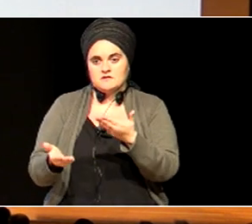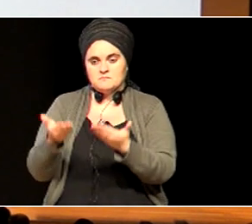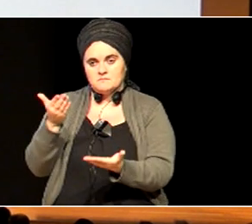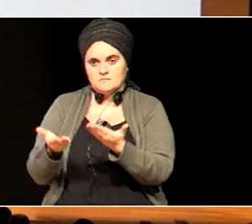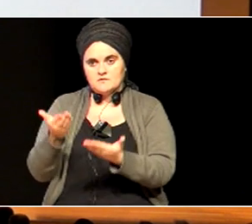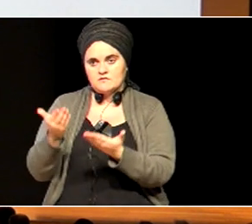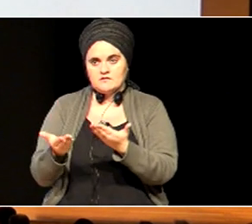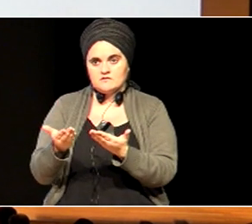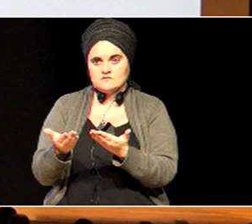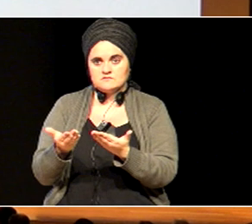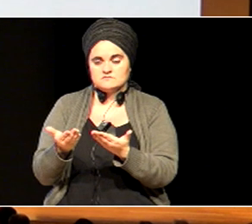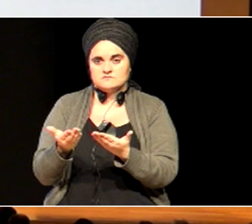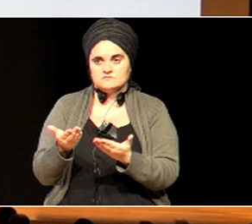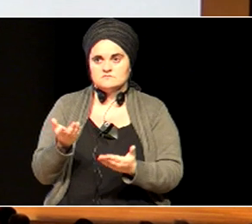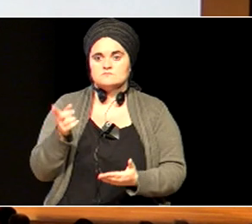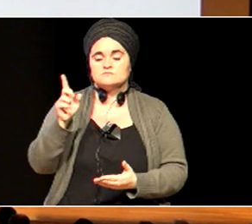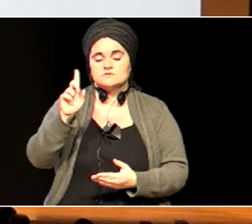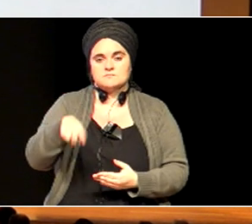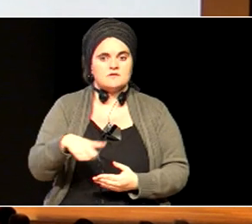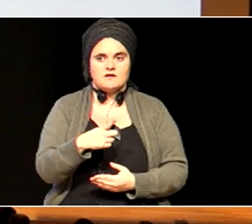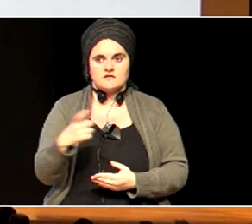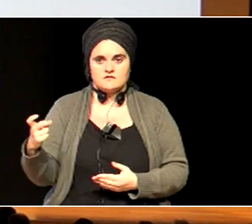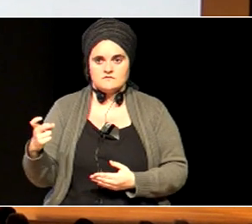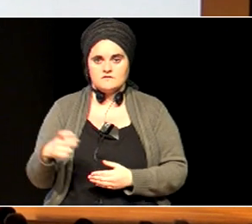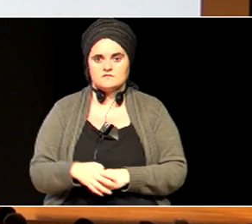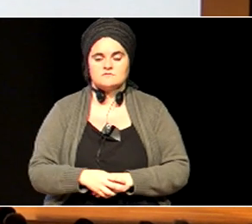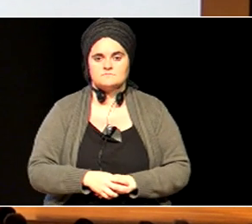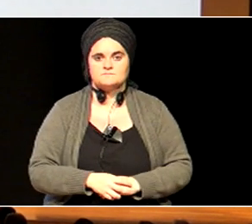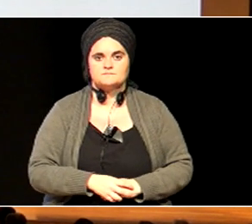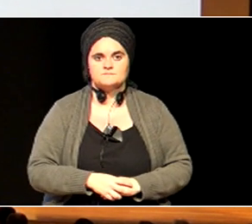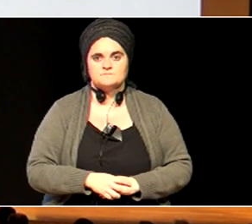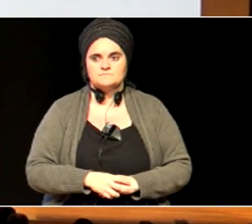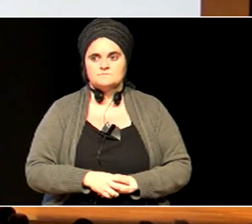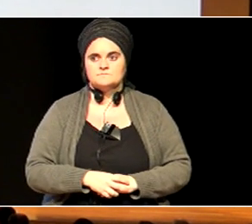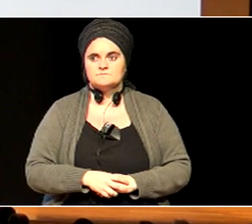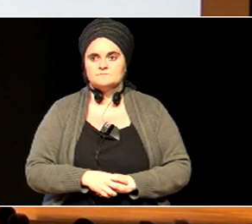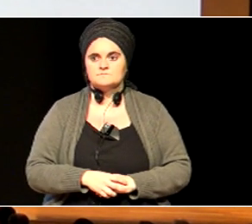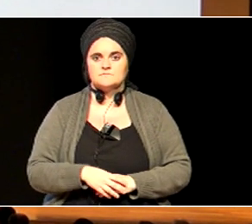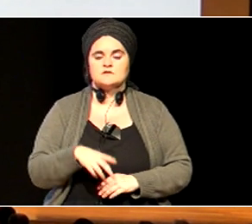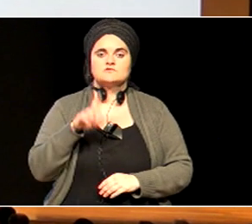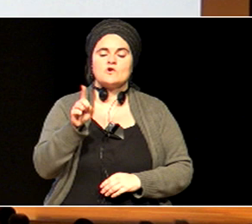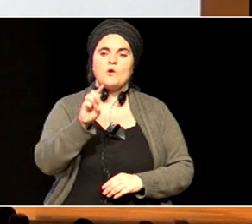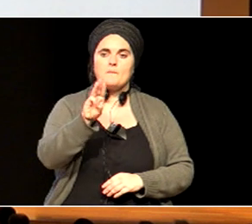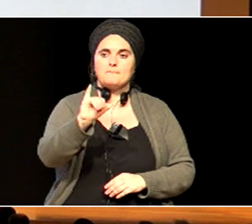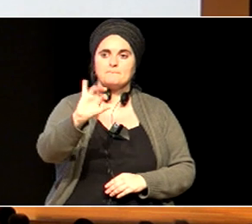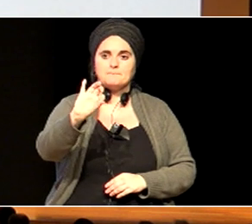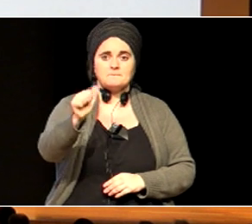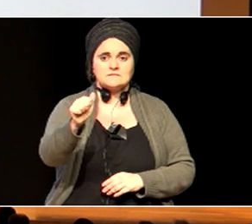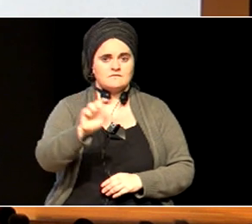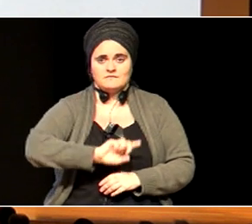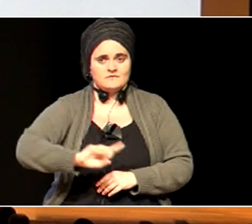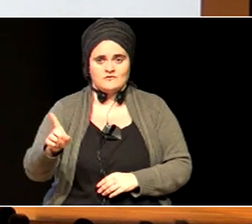oski, ze bai pentsaten dugu, eta ez pizarekin bakarrik, ez pizarekin bakarrik, baina bai pentsaten dugu,